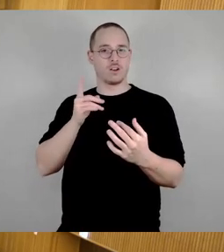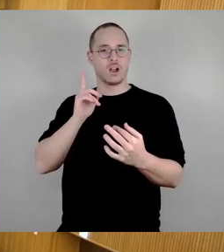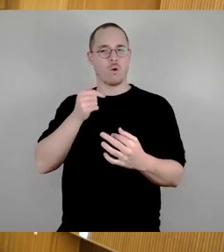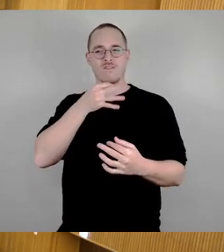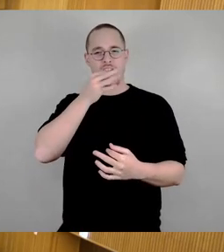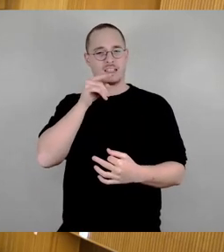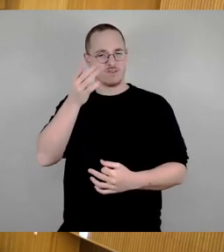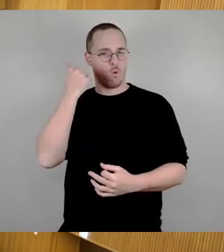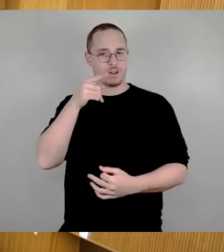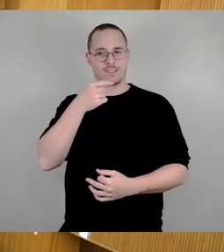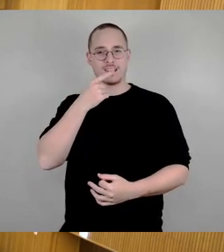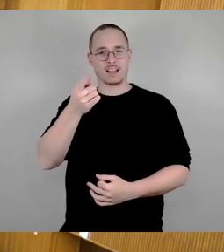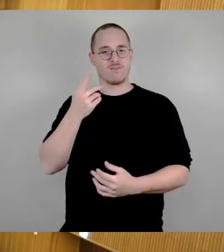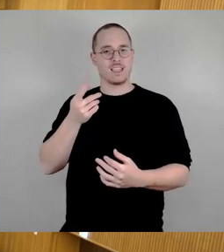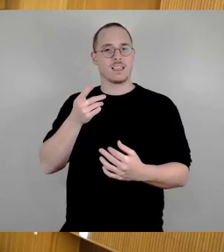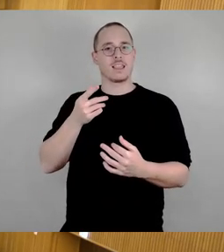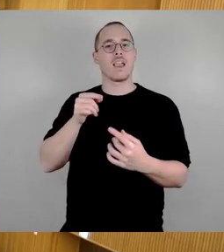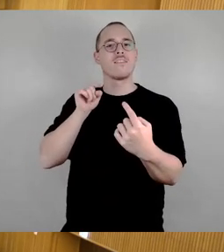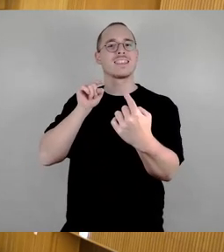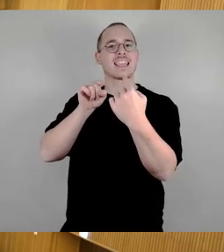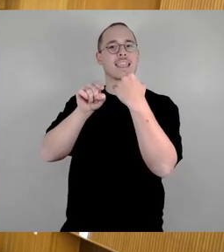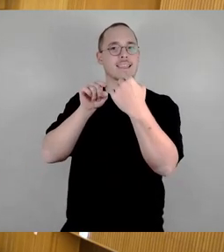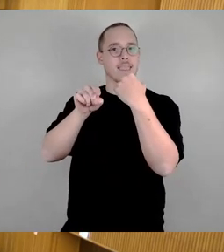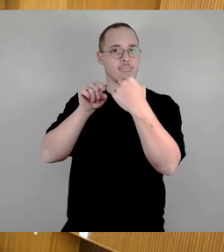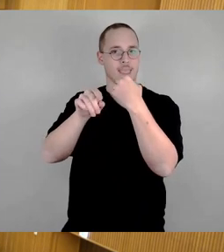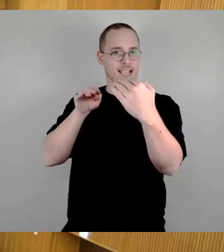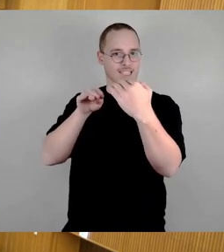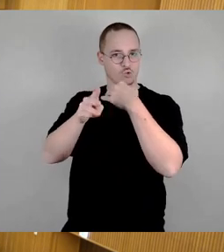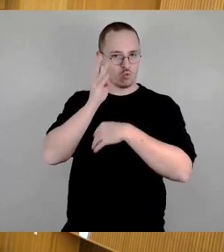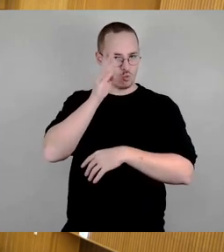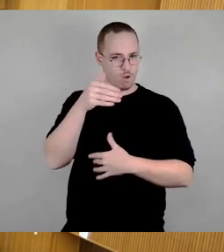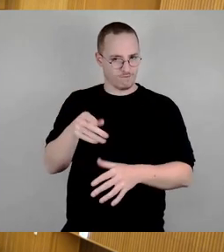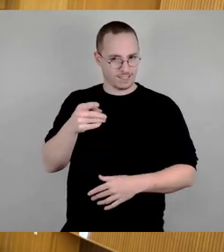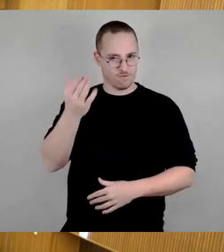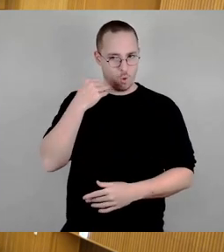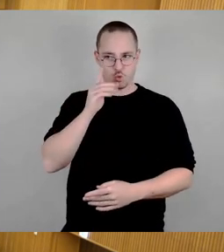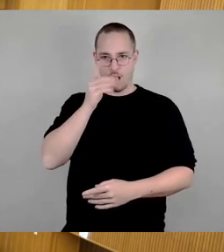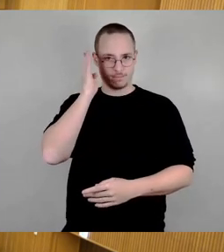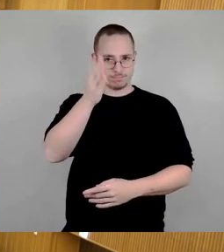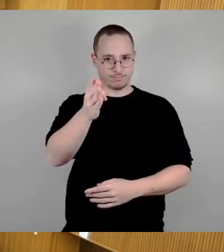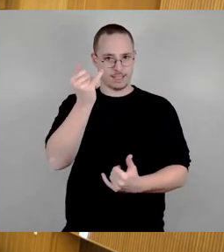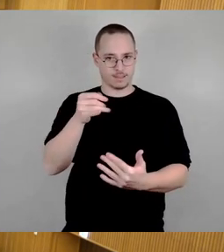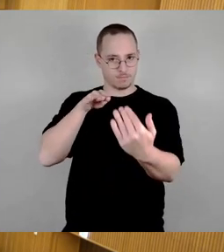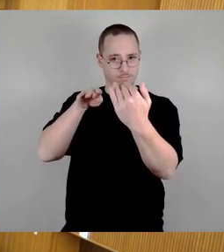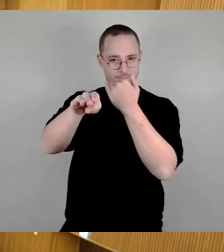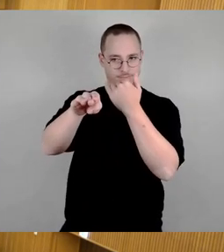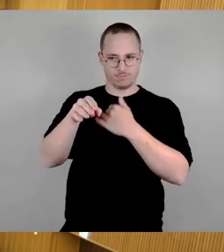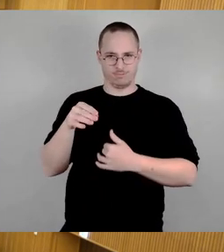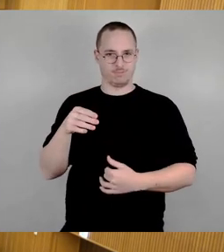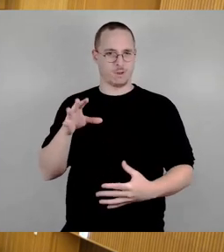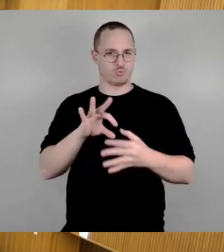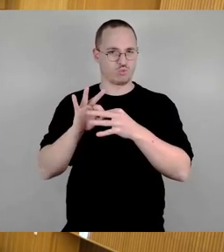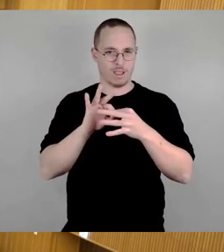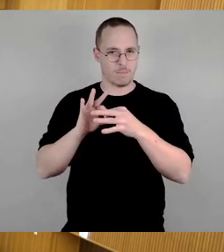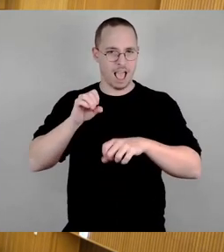Sie sprechen von Unfallhäufungspunkten auf dem Schillerplatz und auf der Brücke, die durch die